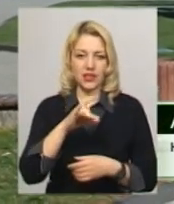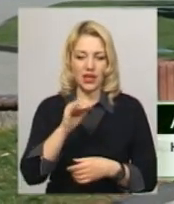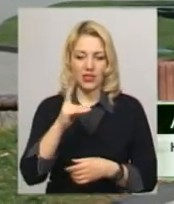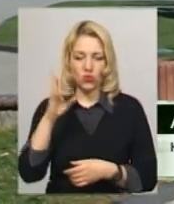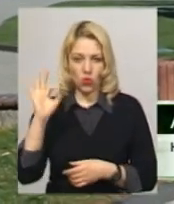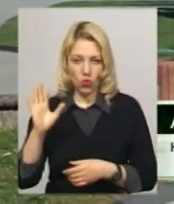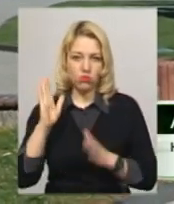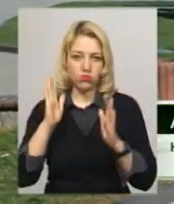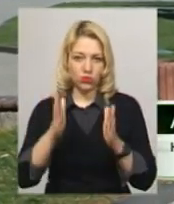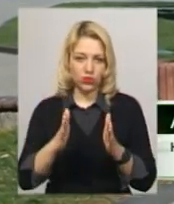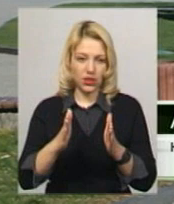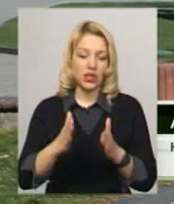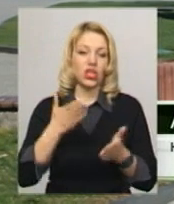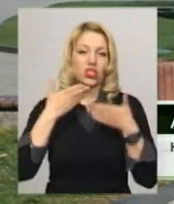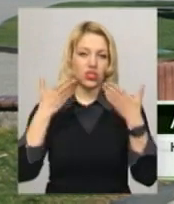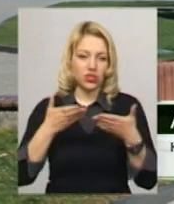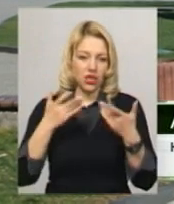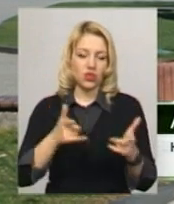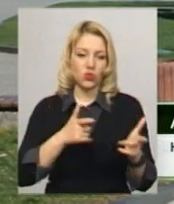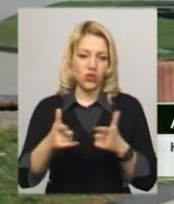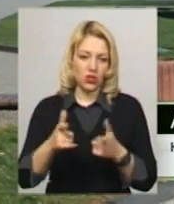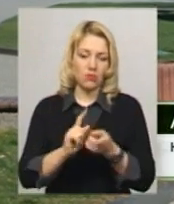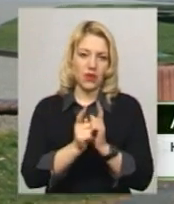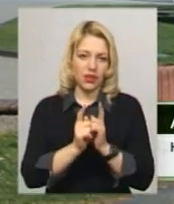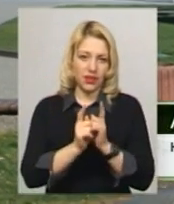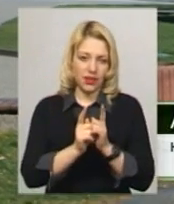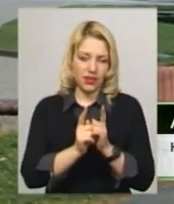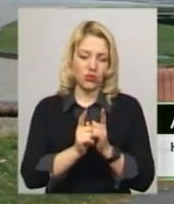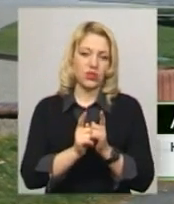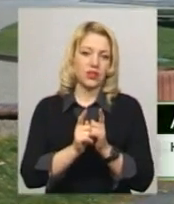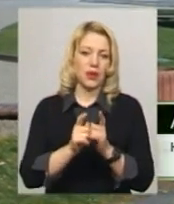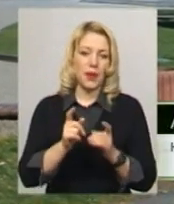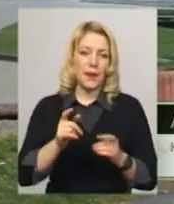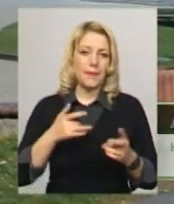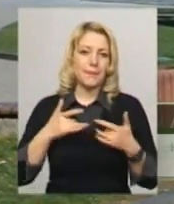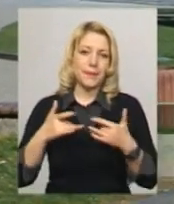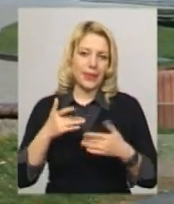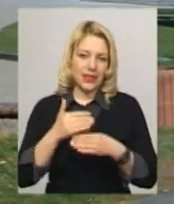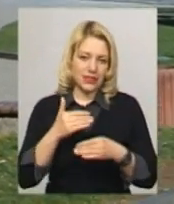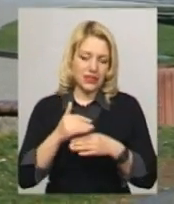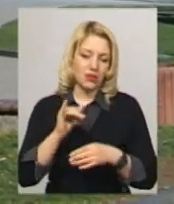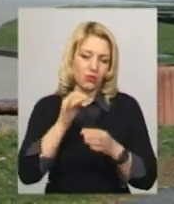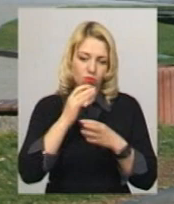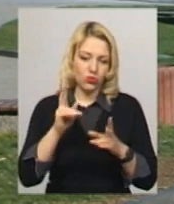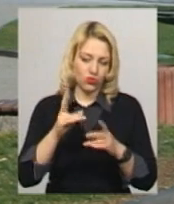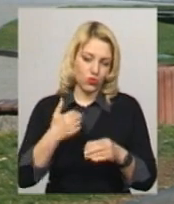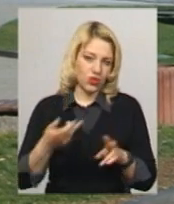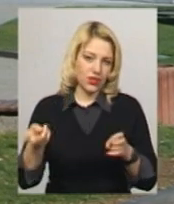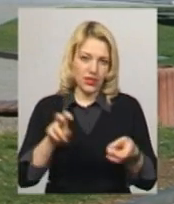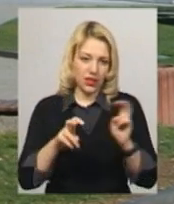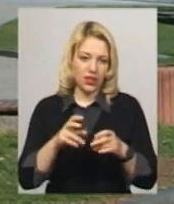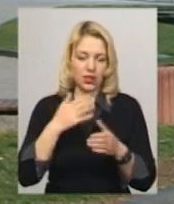відбудеться читання готової перекладеної п'єси. І туди вже може прийти будь-який охочий поспілкуватися